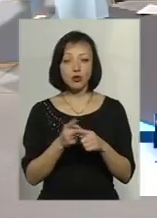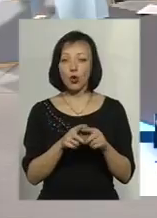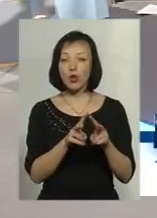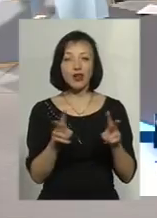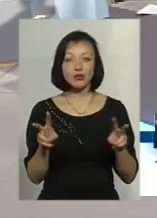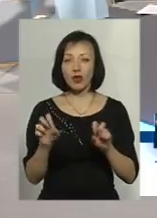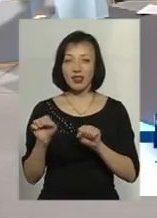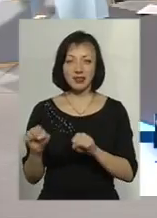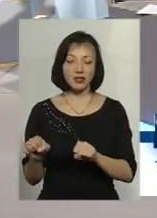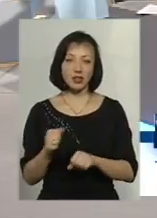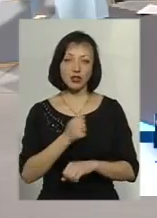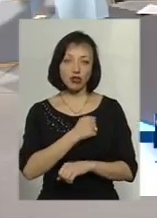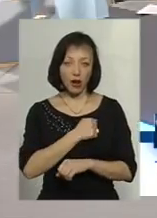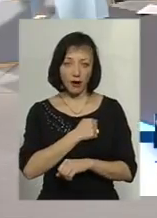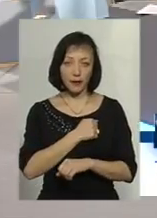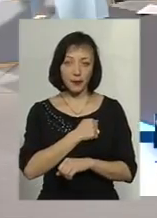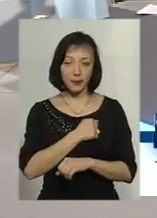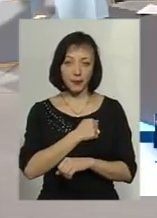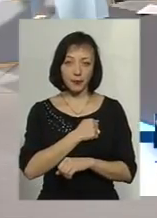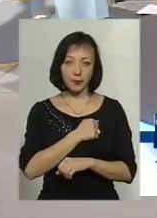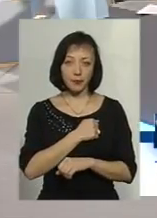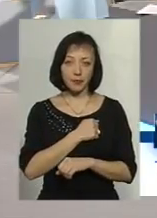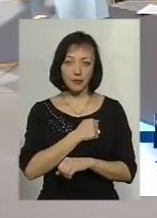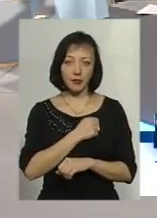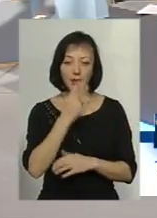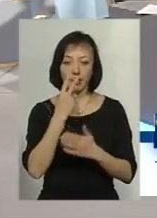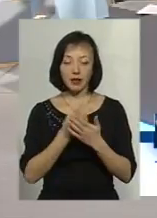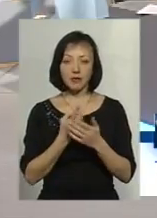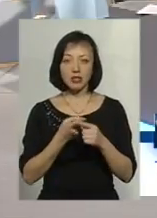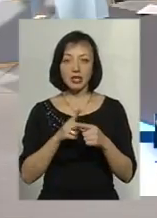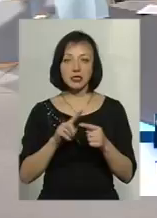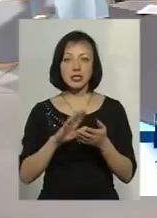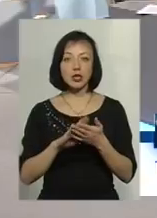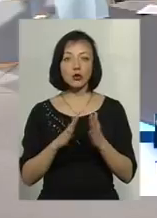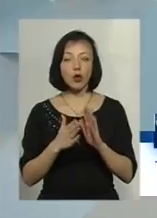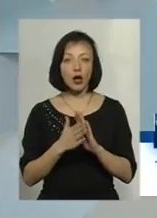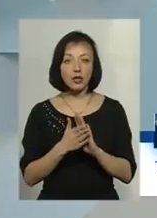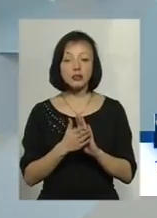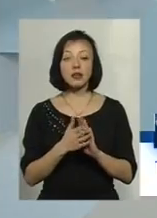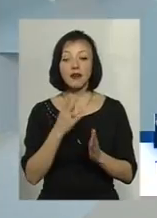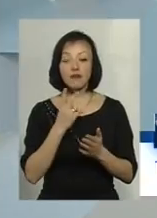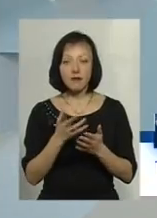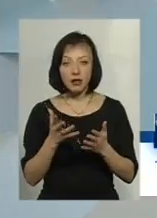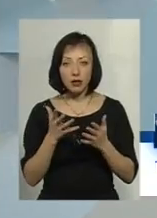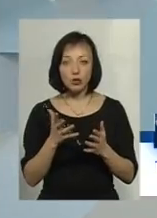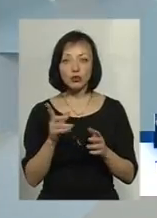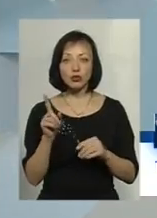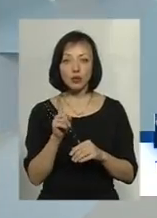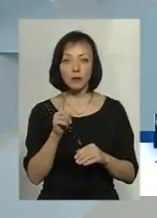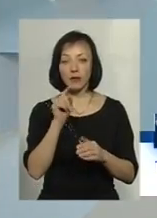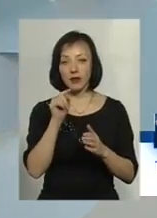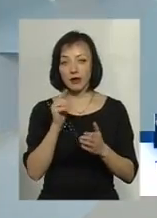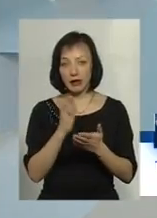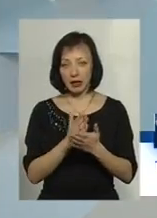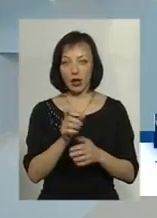застрахований. на жаль, навіть дивлячись на ці ситуації, видно, що знову ж таки там трутився так званий